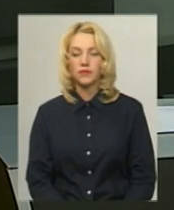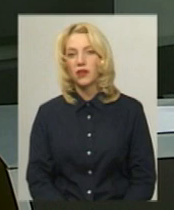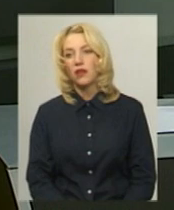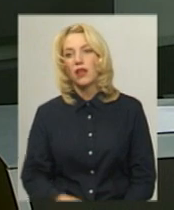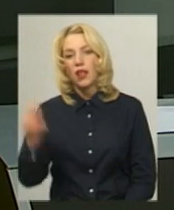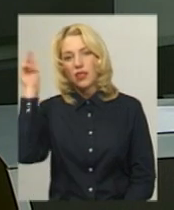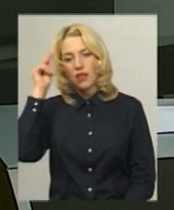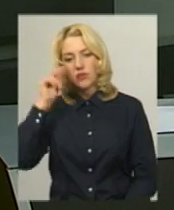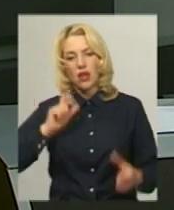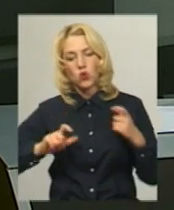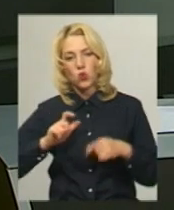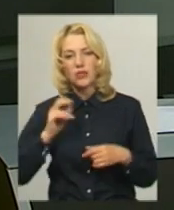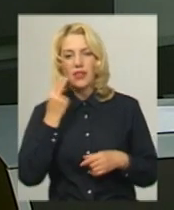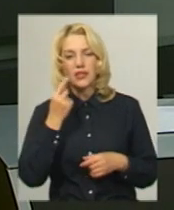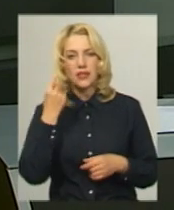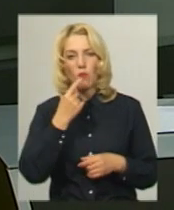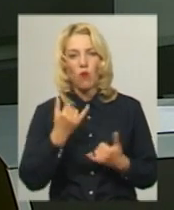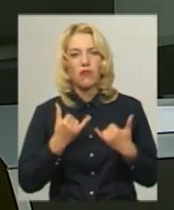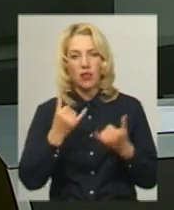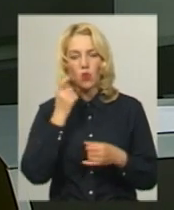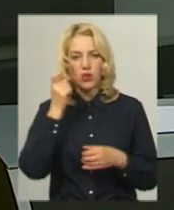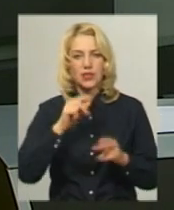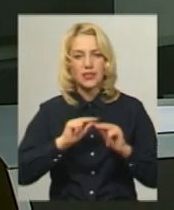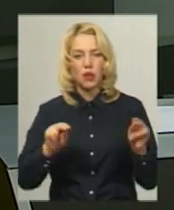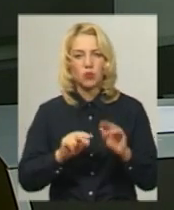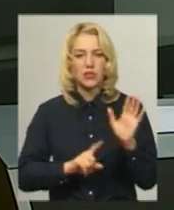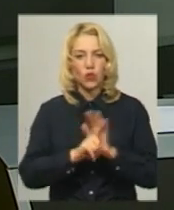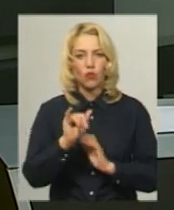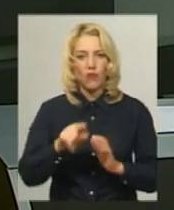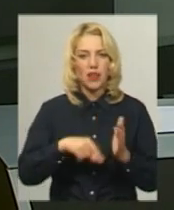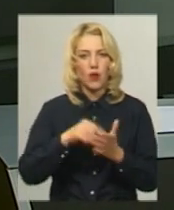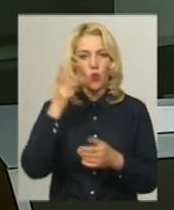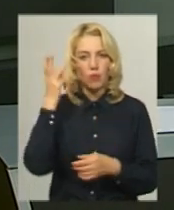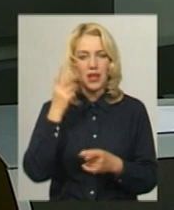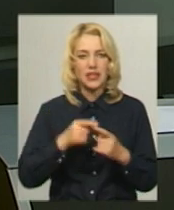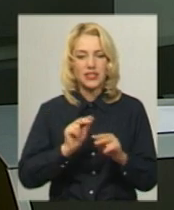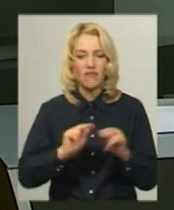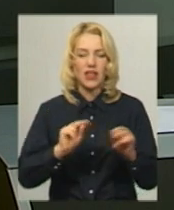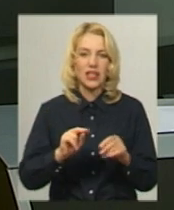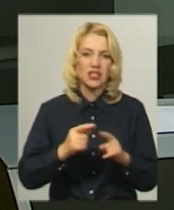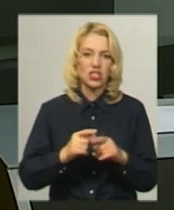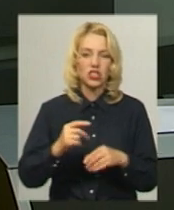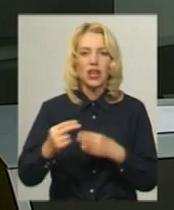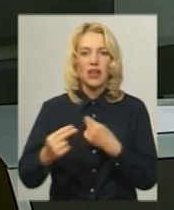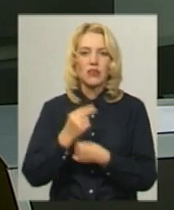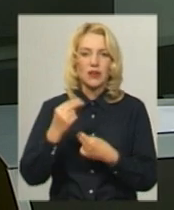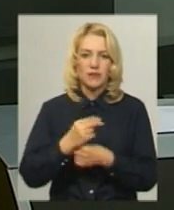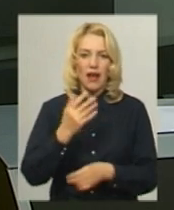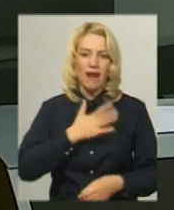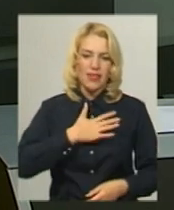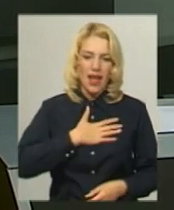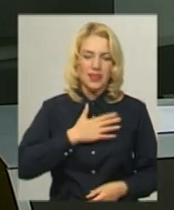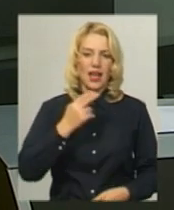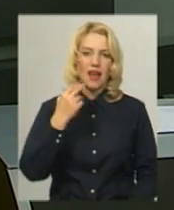Навчальні курси з англійської мови для українських педагогів стартували у Хмельницькому. Викладачі – вчителі з Канади, Великобританії та